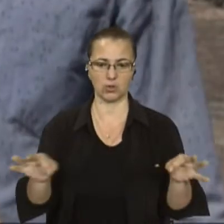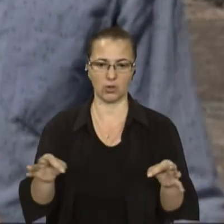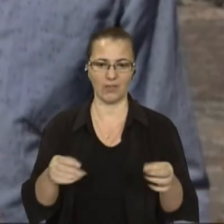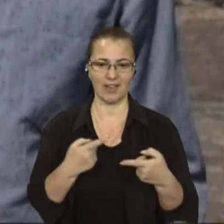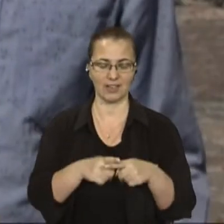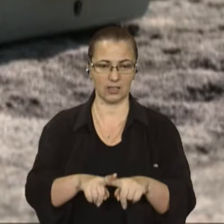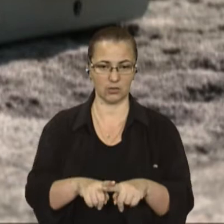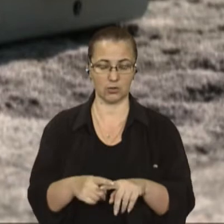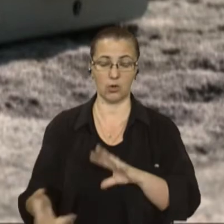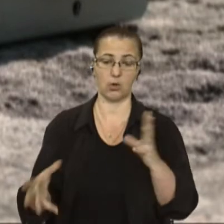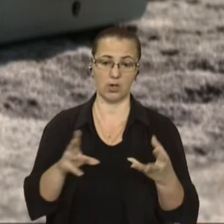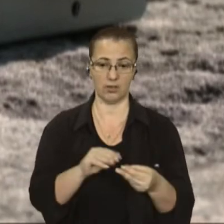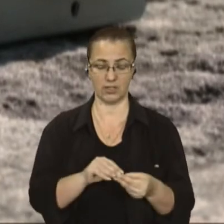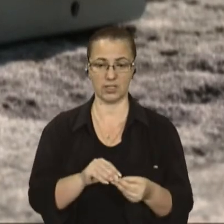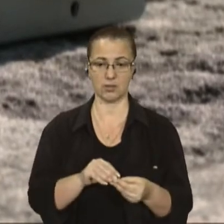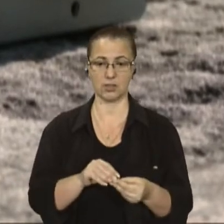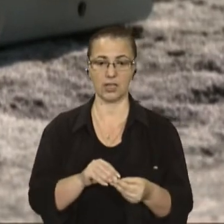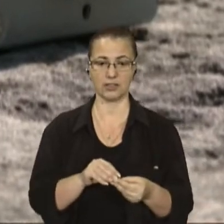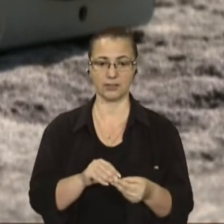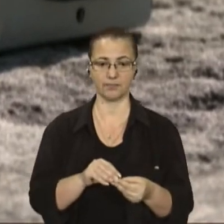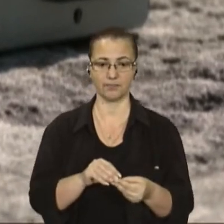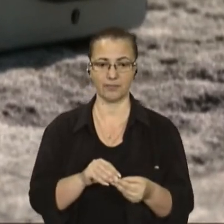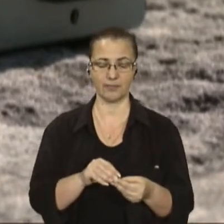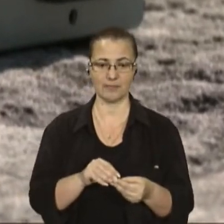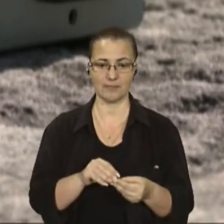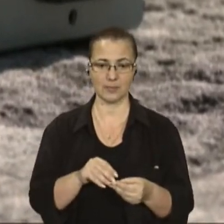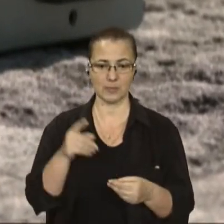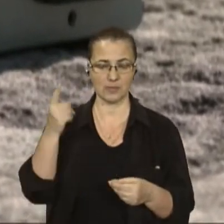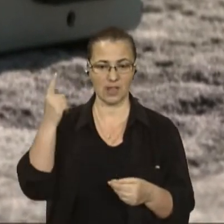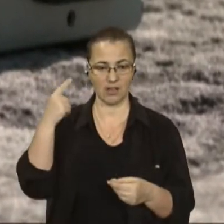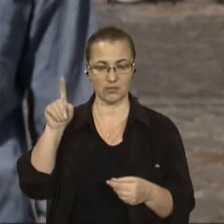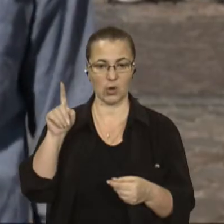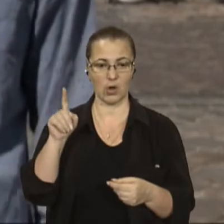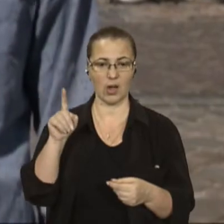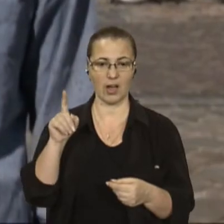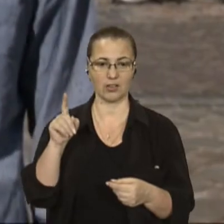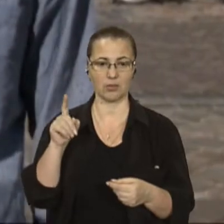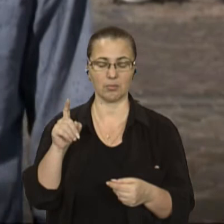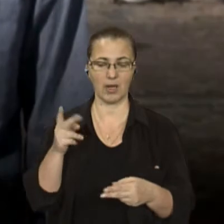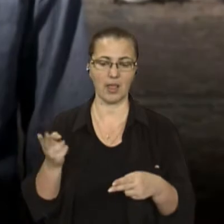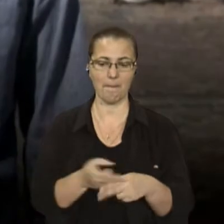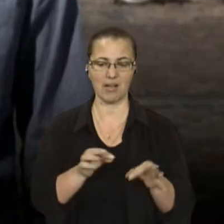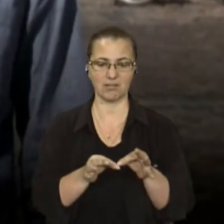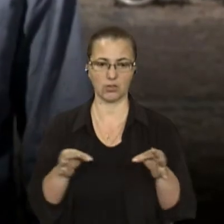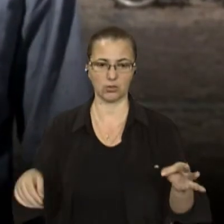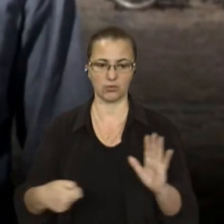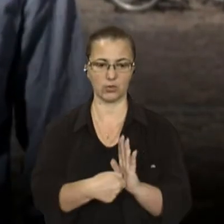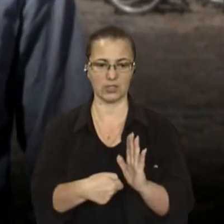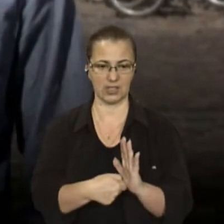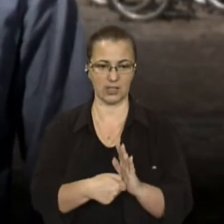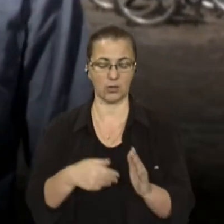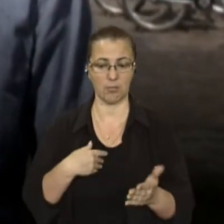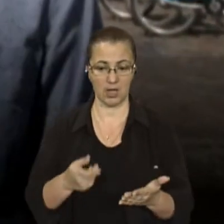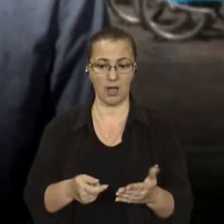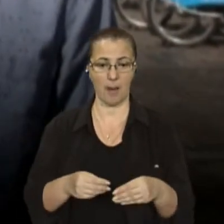брейншторму дійшли до безпровідної зарядки для багатьох пристрій. Ми подали також як стартап, він